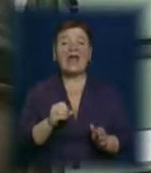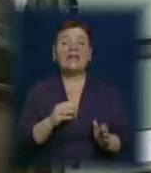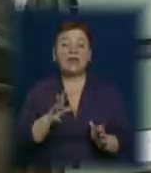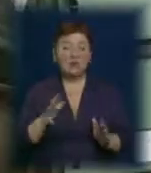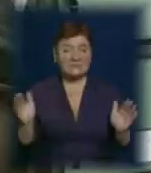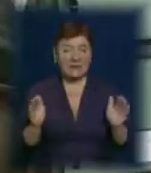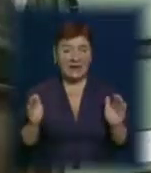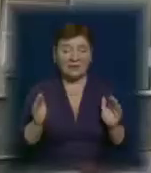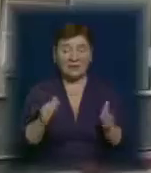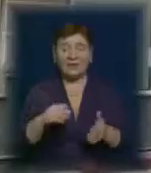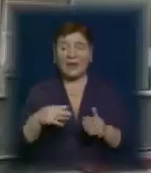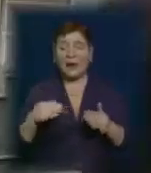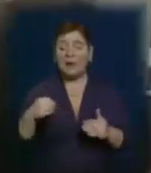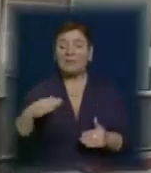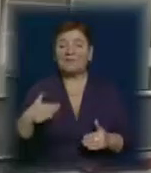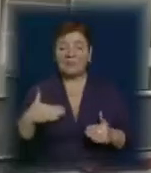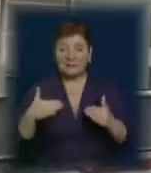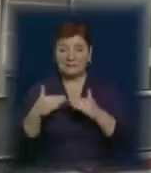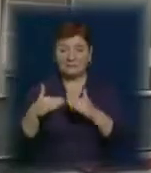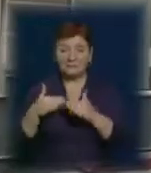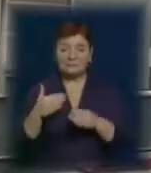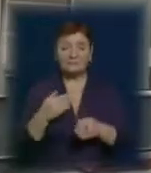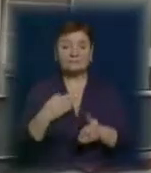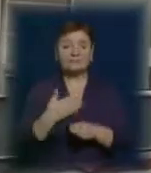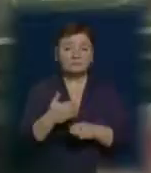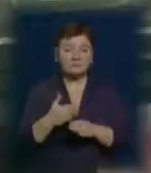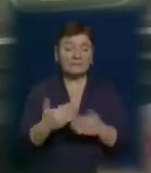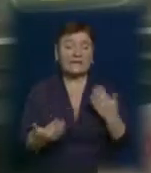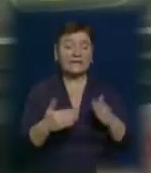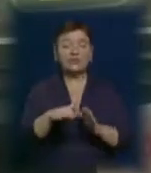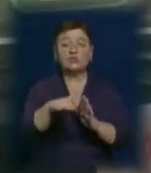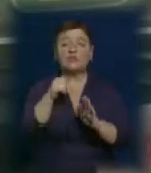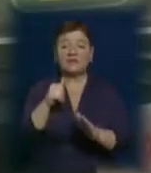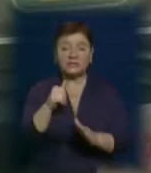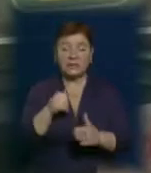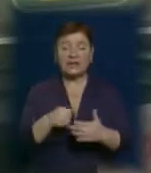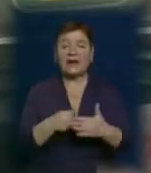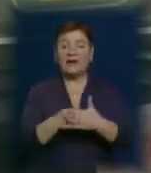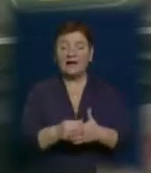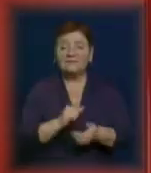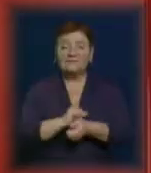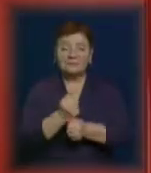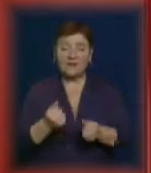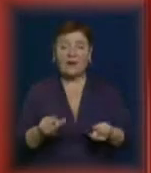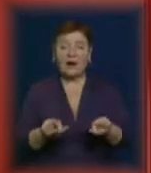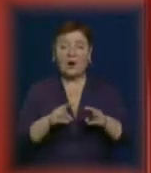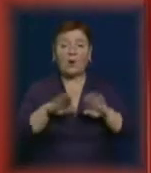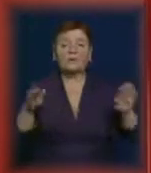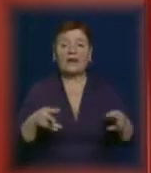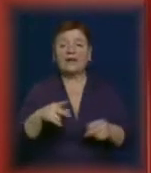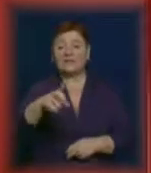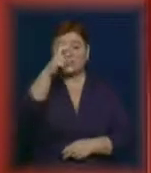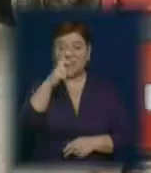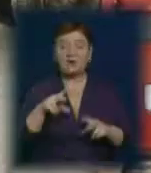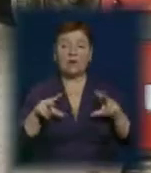для приватних помашкань вже почав видавати Ощадбанк. Якщо позичальник бере кредит на придбання твердопаливного котла, держава обіцяє